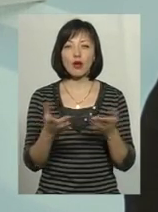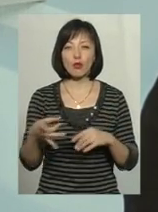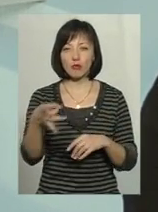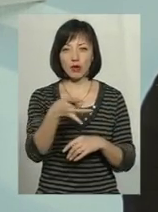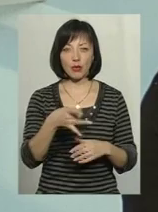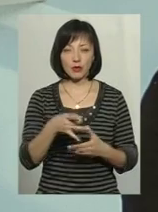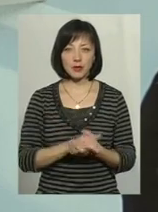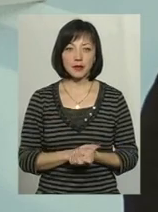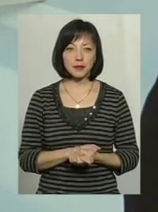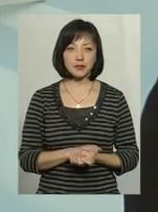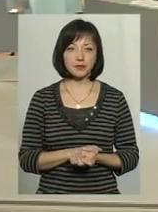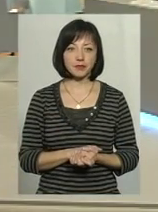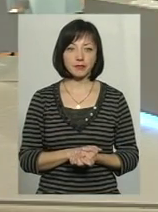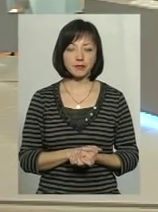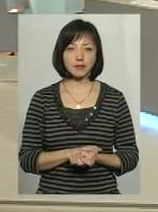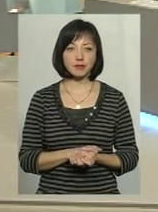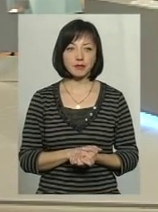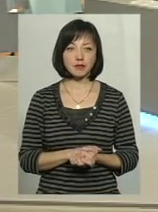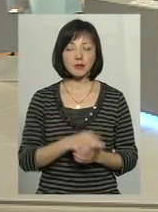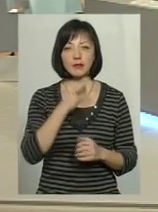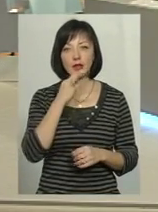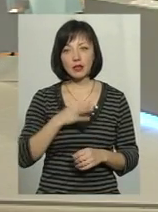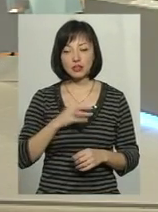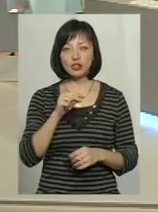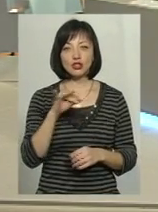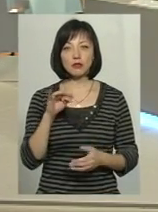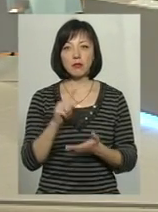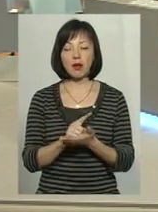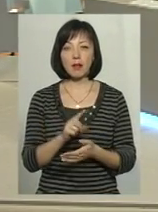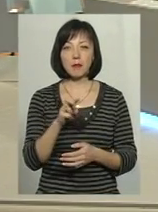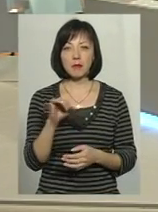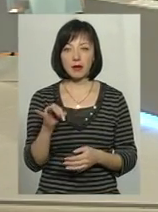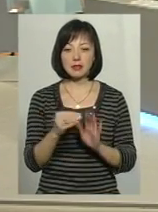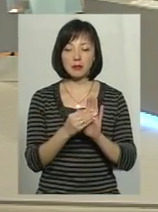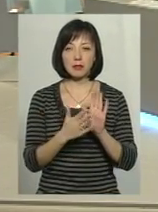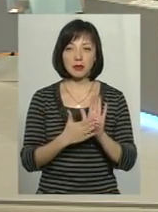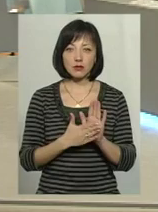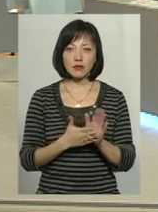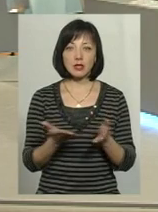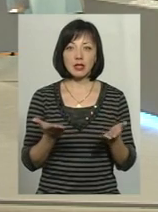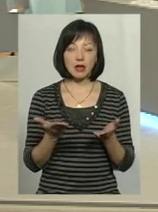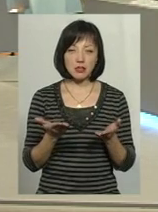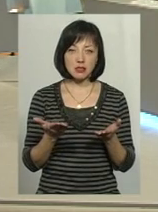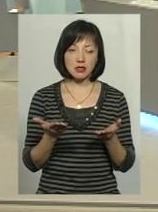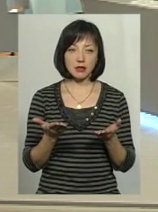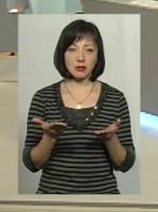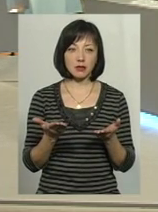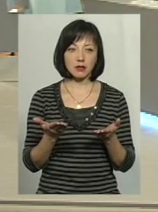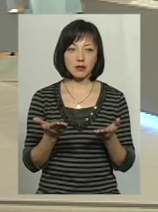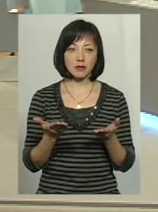якому місці розміщені. Скажіть, будь ласка, чи мали б чиновники декларувати, записувати десь, фіксувати